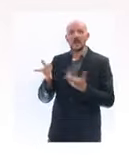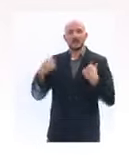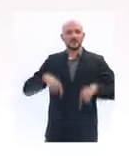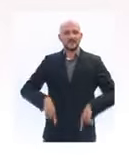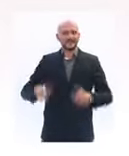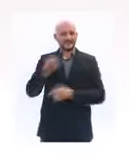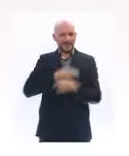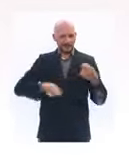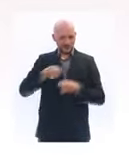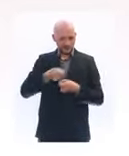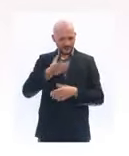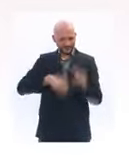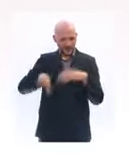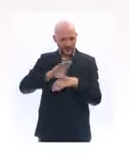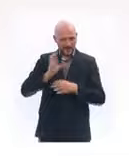Bruno Le Maire.